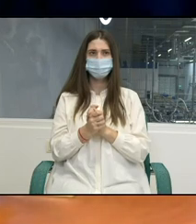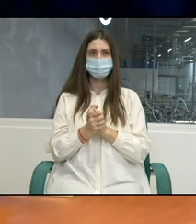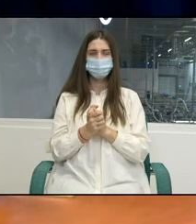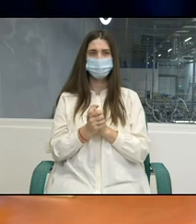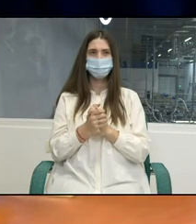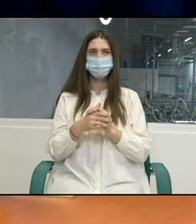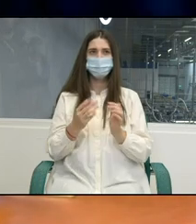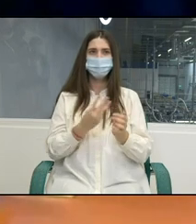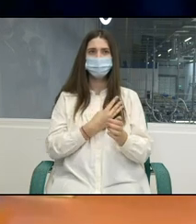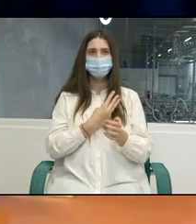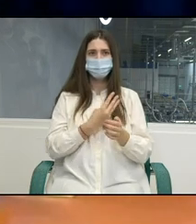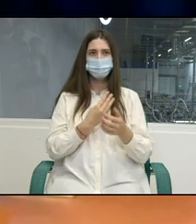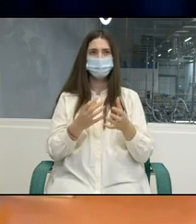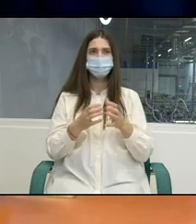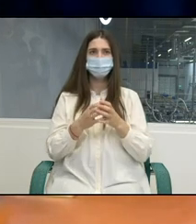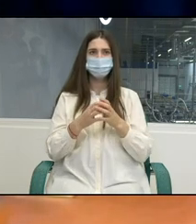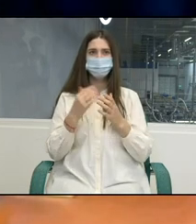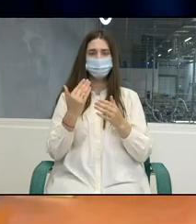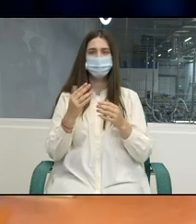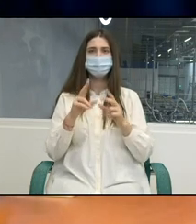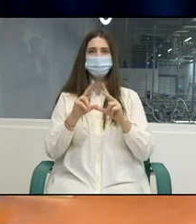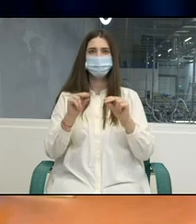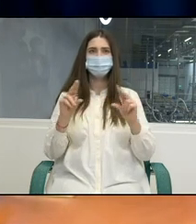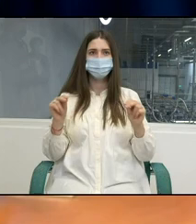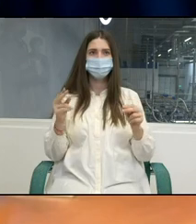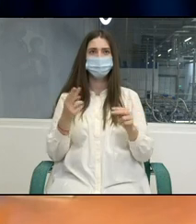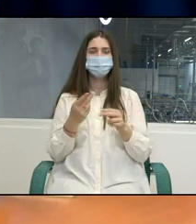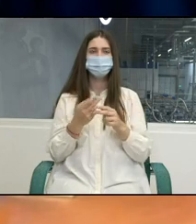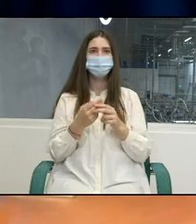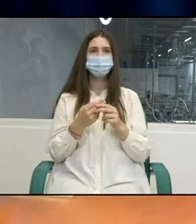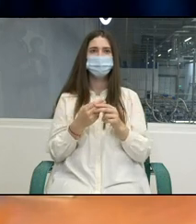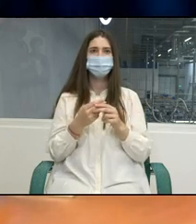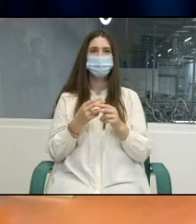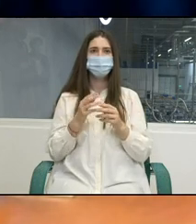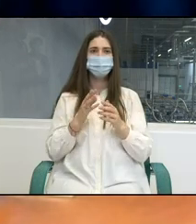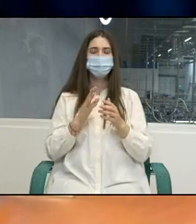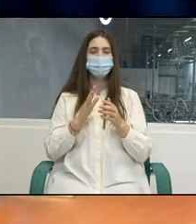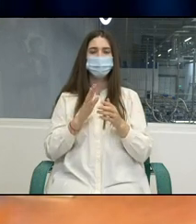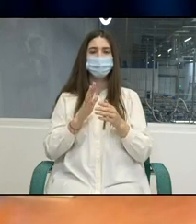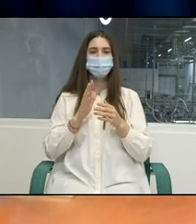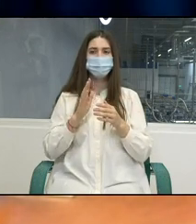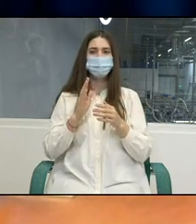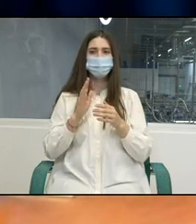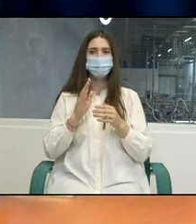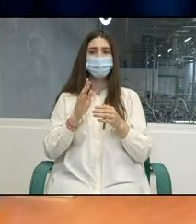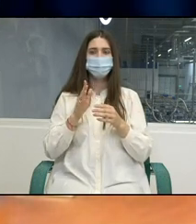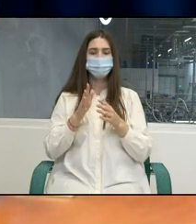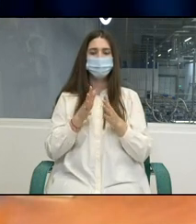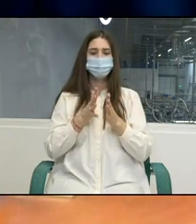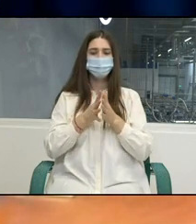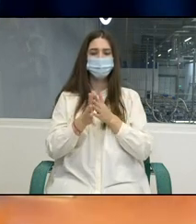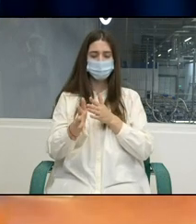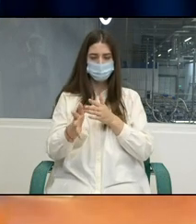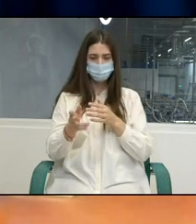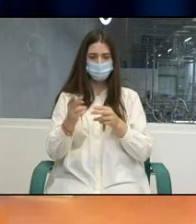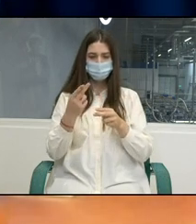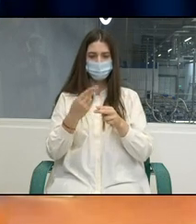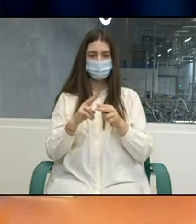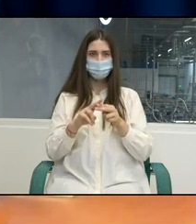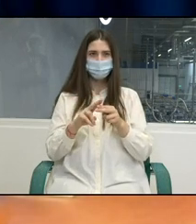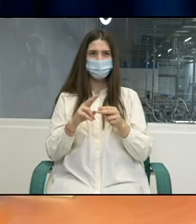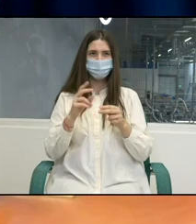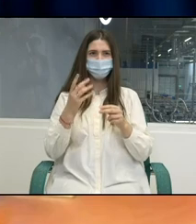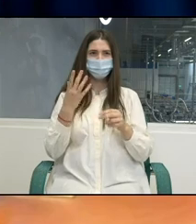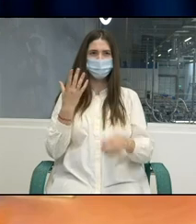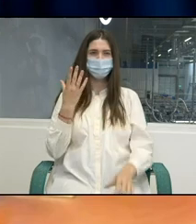dumneavoastră și echipii dumneavoastră succes în prevența promovării agendei primind munca decentă în Republica Moldova. Vă vreau să vă asigur la fel